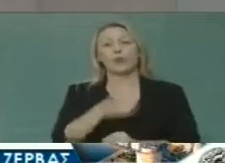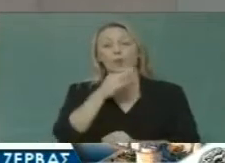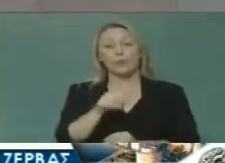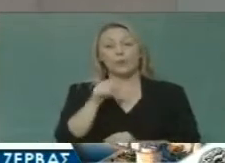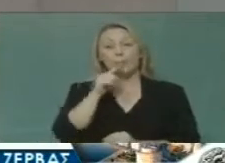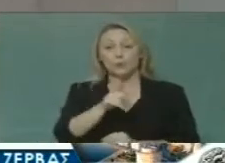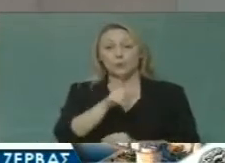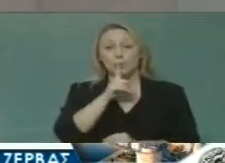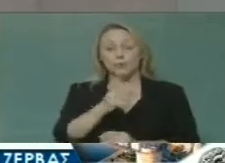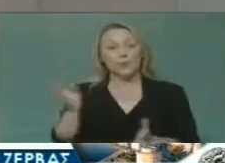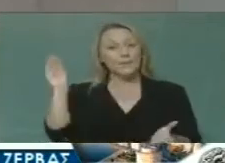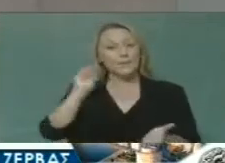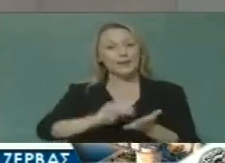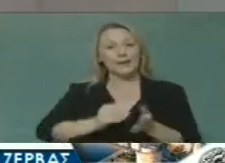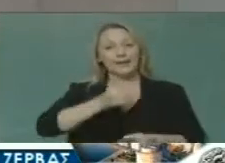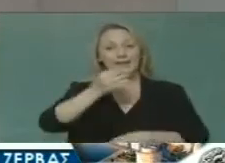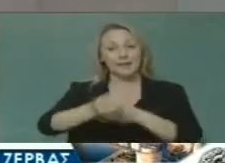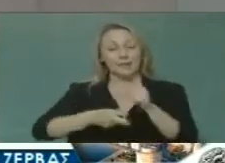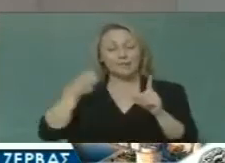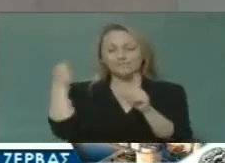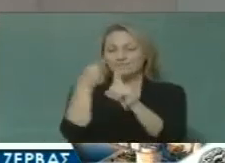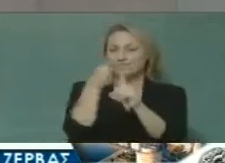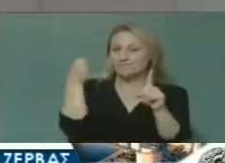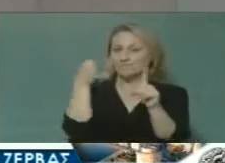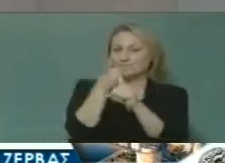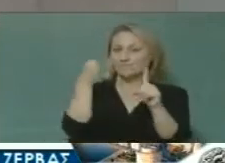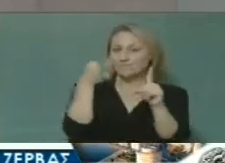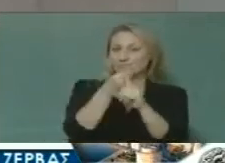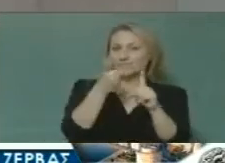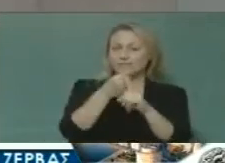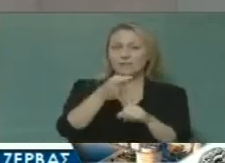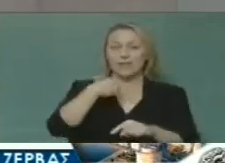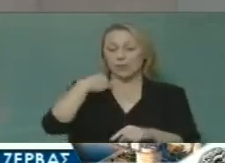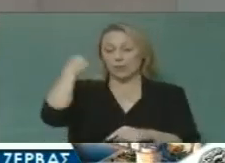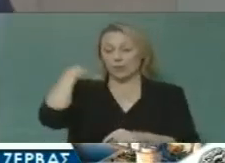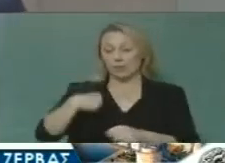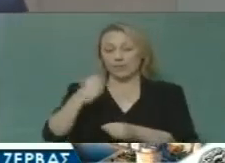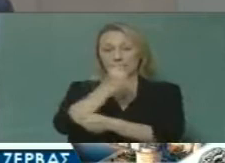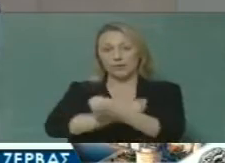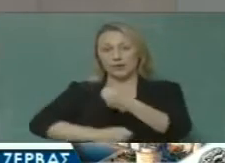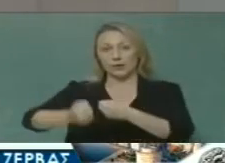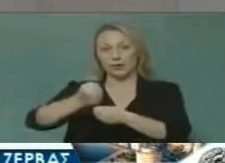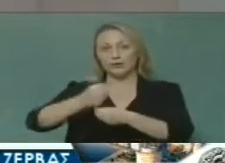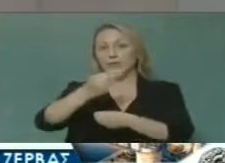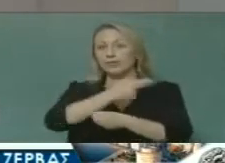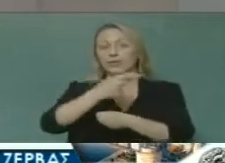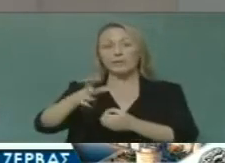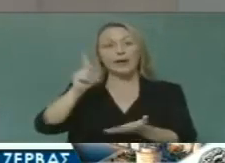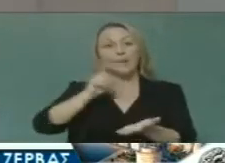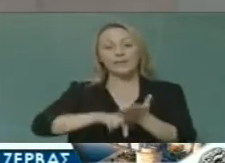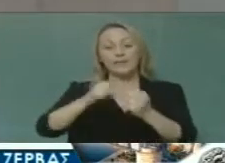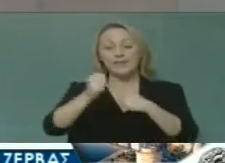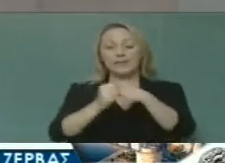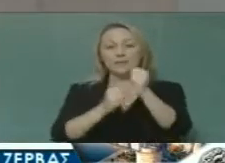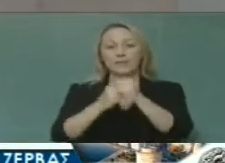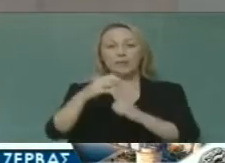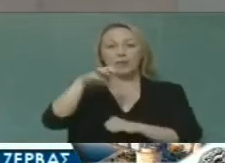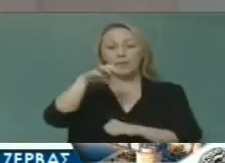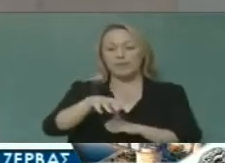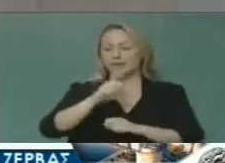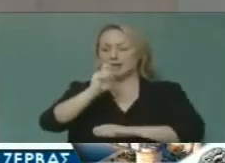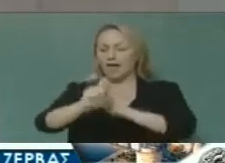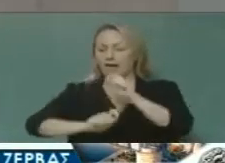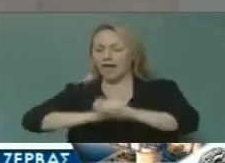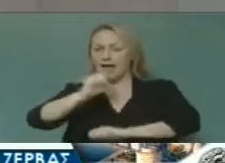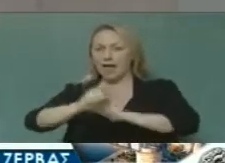σταματώ να επισημαίνω, να διεκδικώ και να εργάζομαι από τη θέση του Δημάρχου για τις μεγάλες υποδομές και τα μεγάλα έργα της πόλης μας.